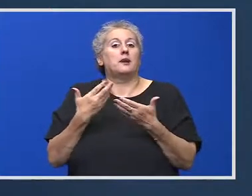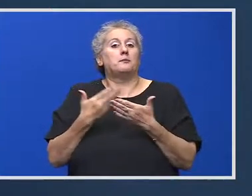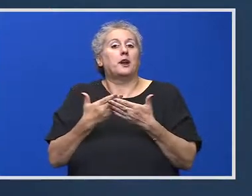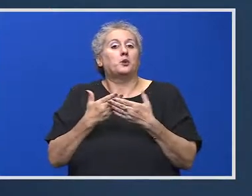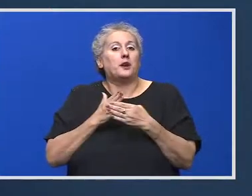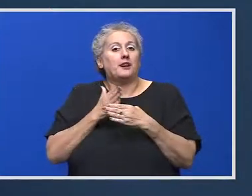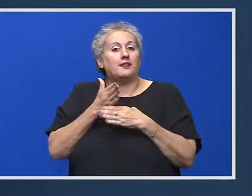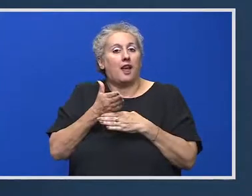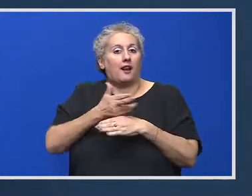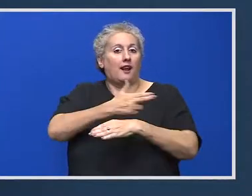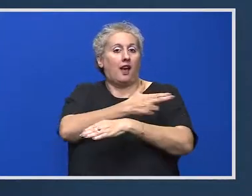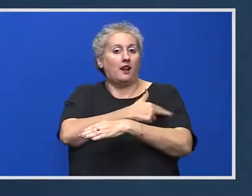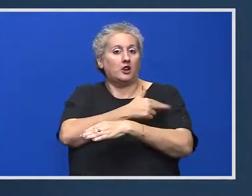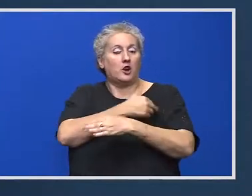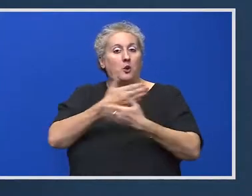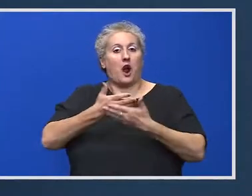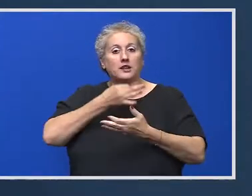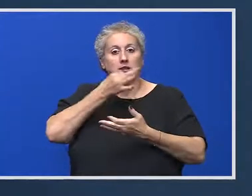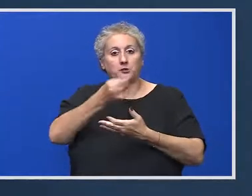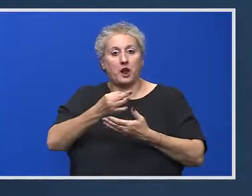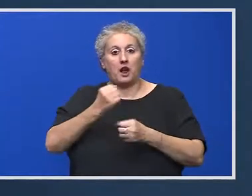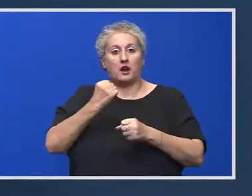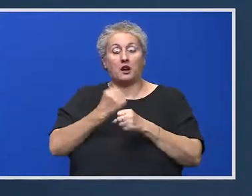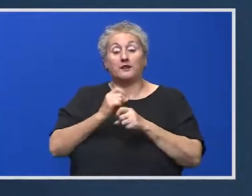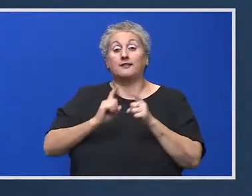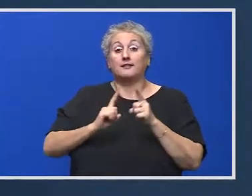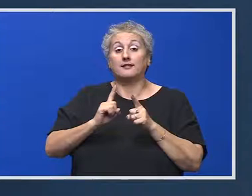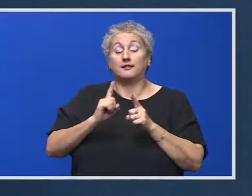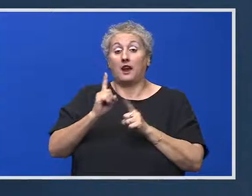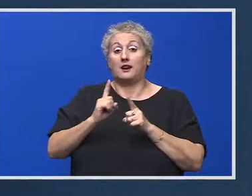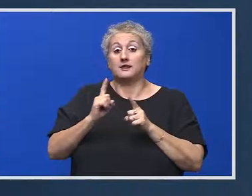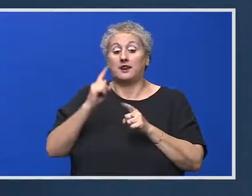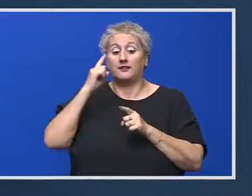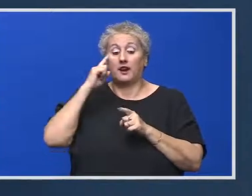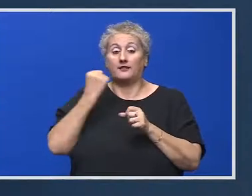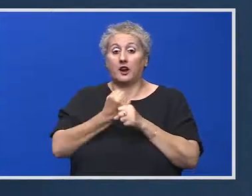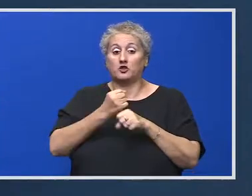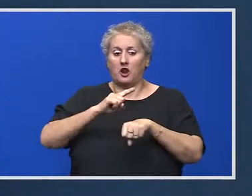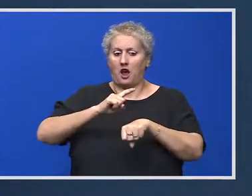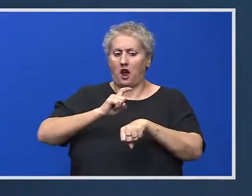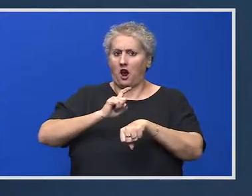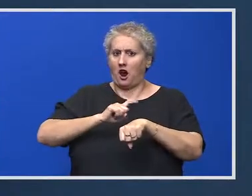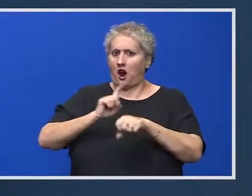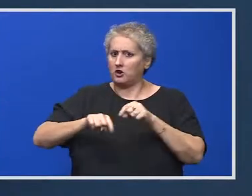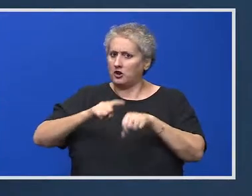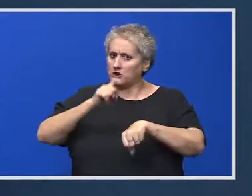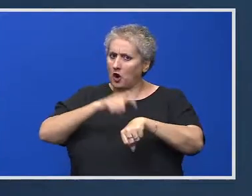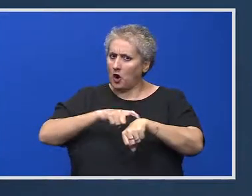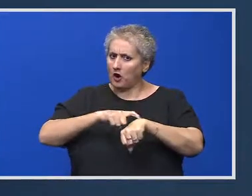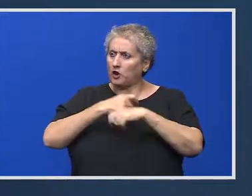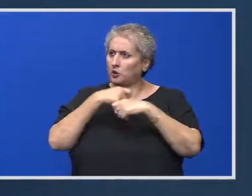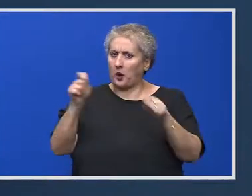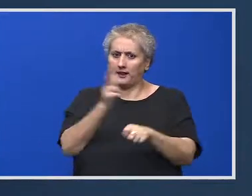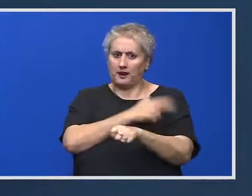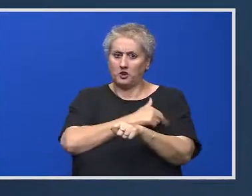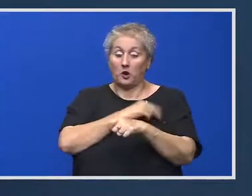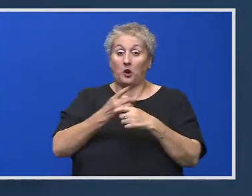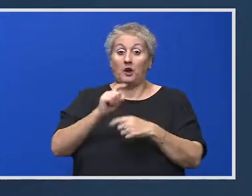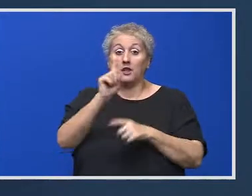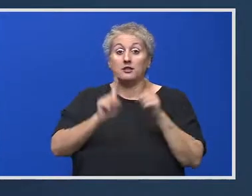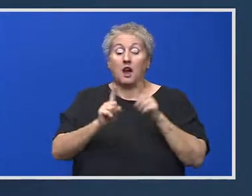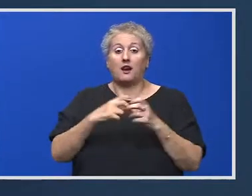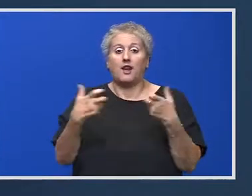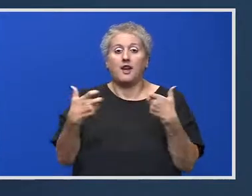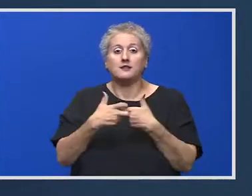intrarea la liceu, care spuneați că va fi, dacă se va ține la aceeași oră, în toate liceele. Întrebarea este dacă